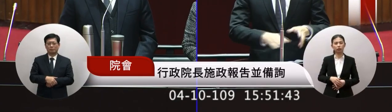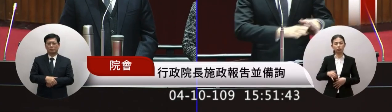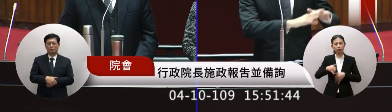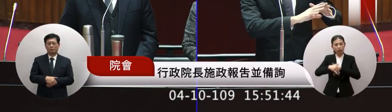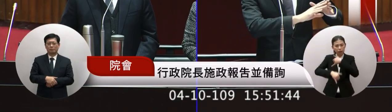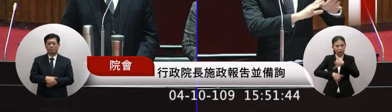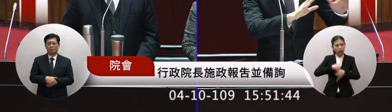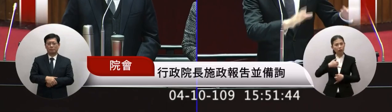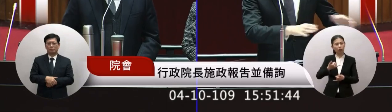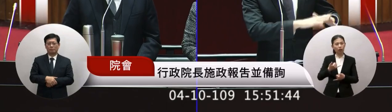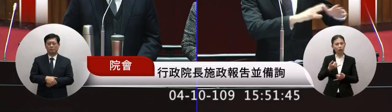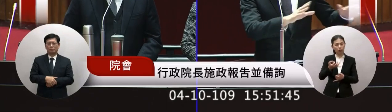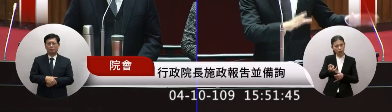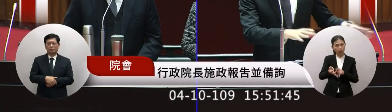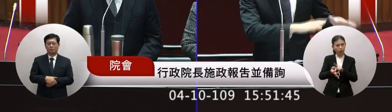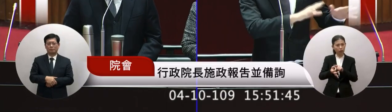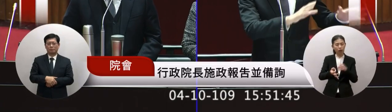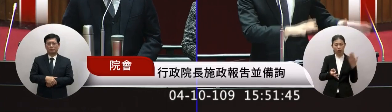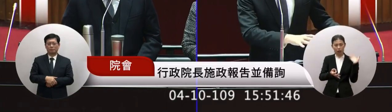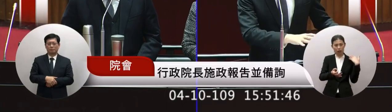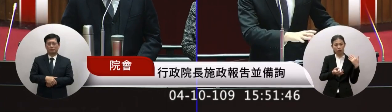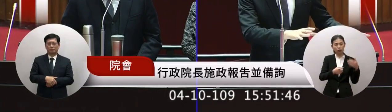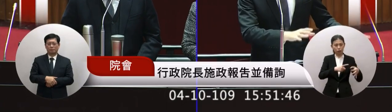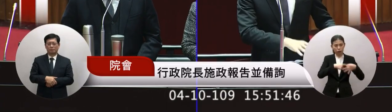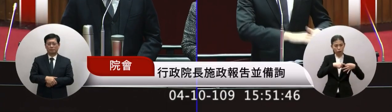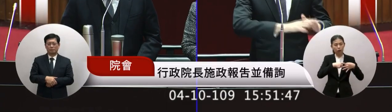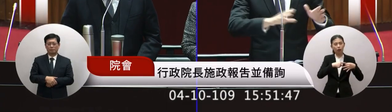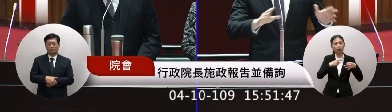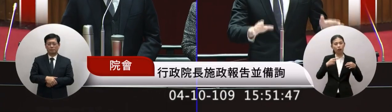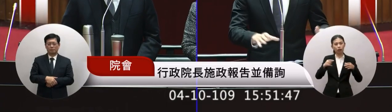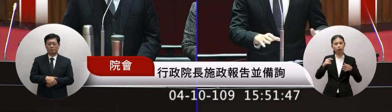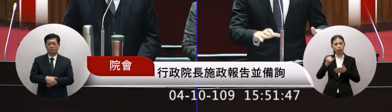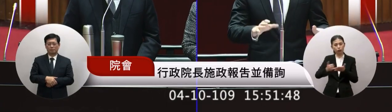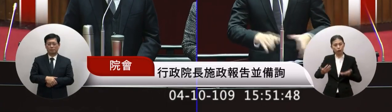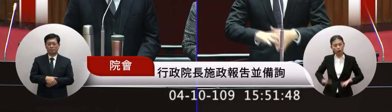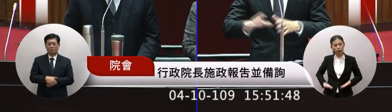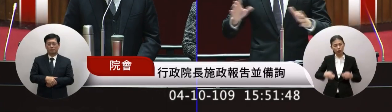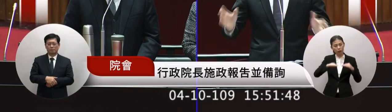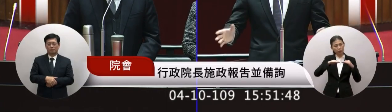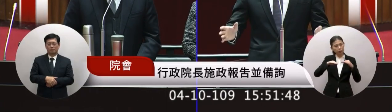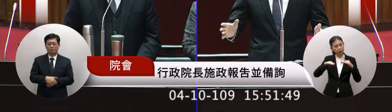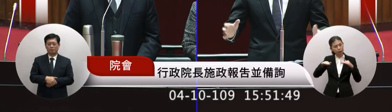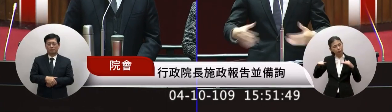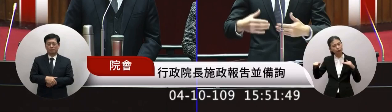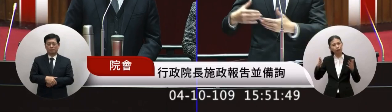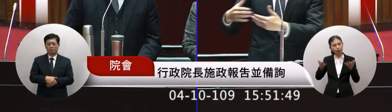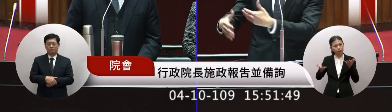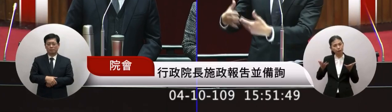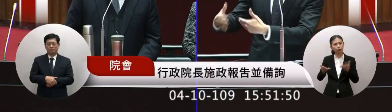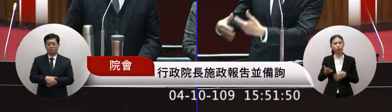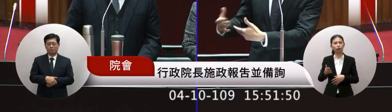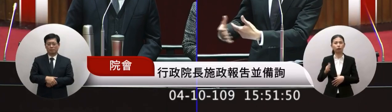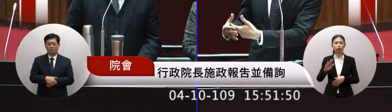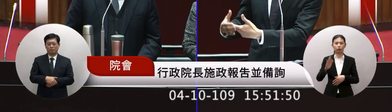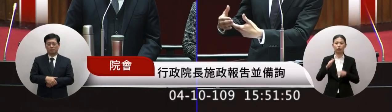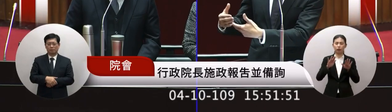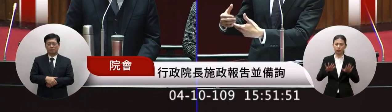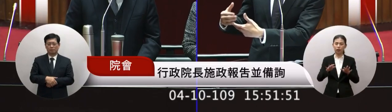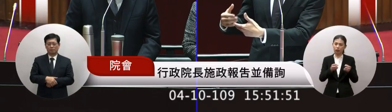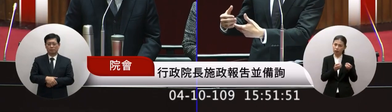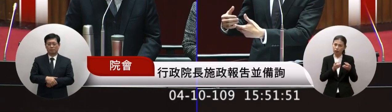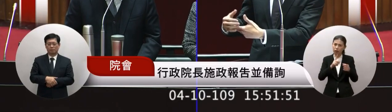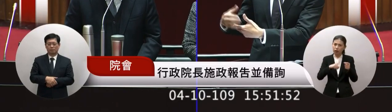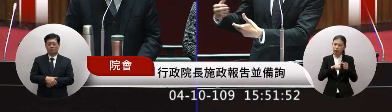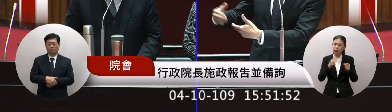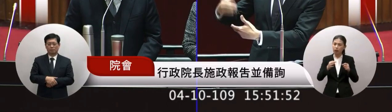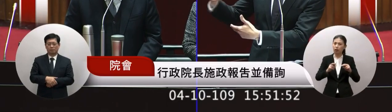當然說他的所得 過去所得的維持要財政的穩定這是很重要的但是我們現在大部分在討論年金